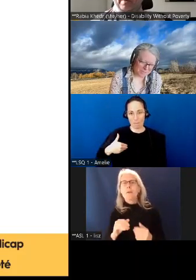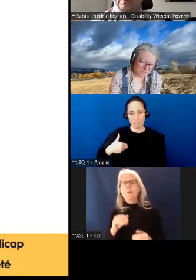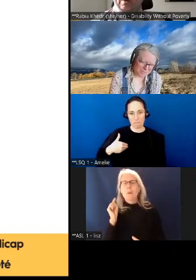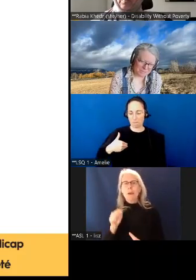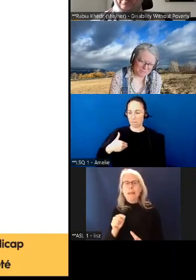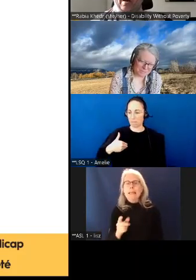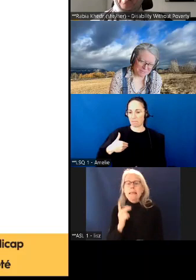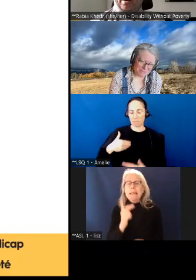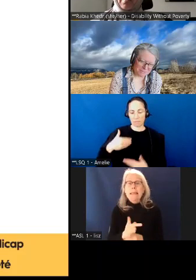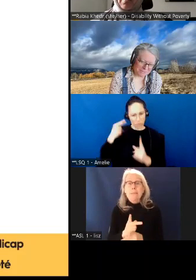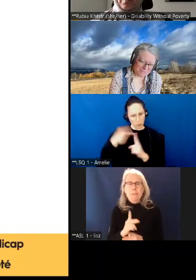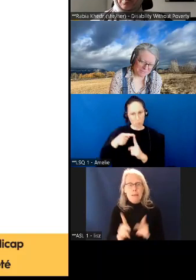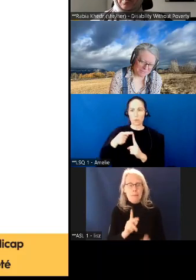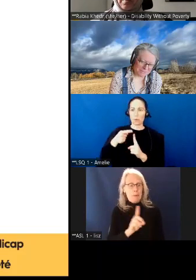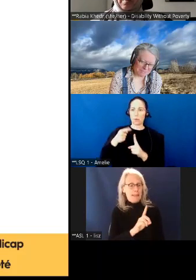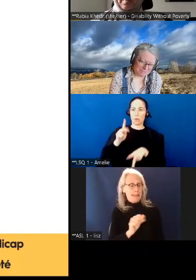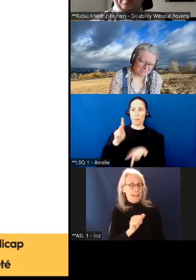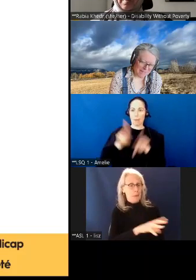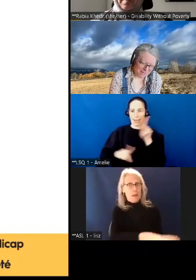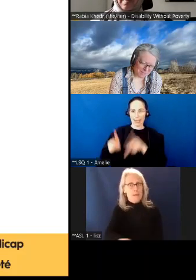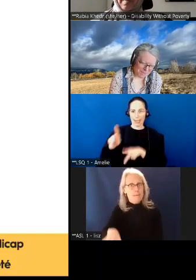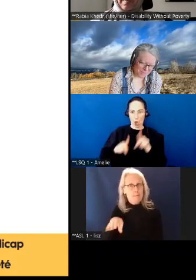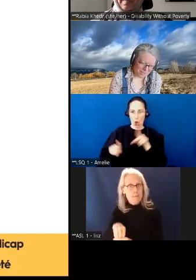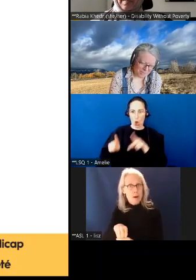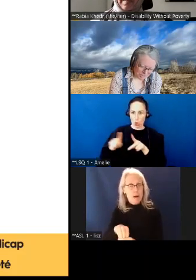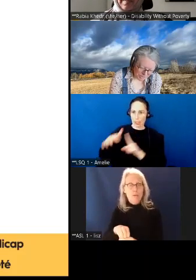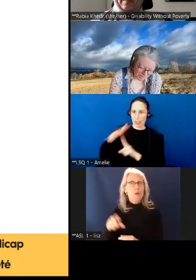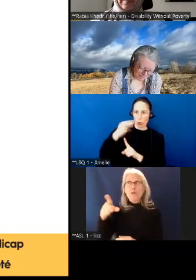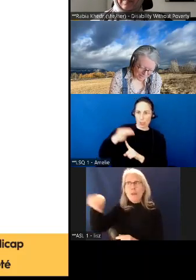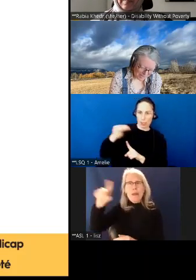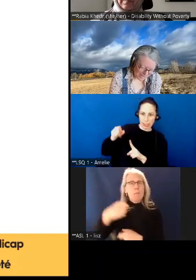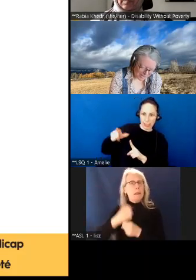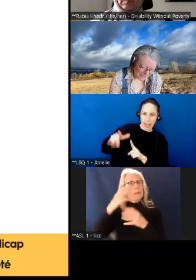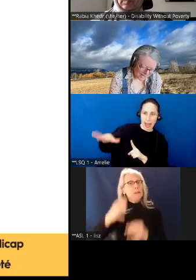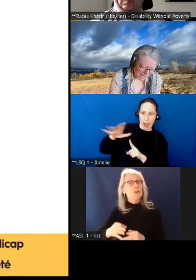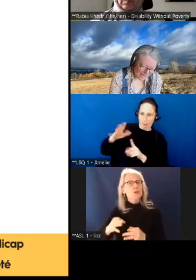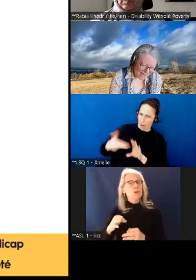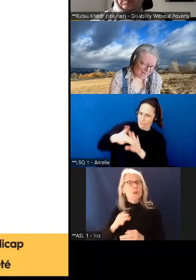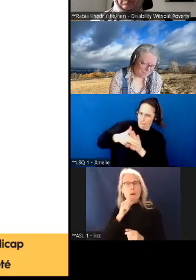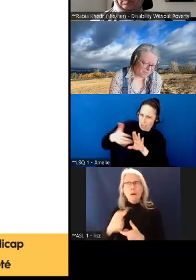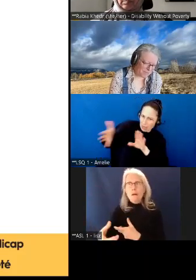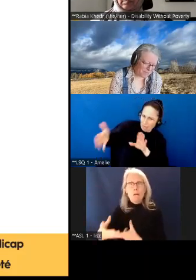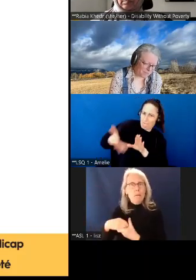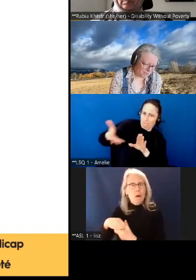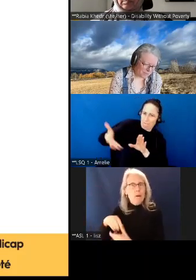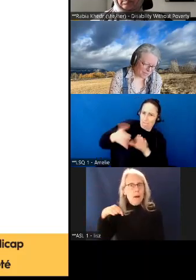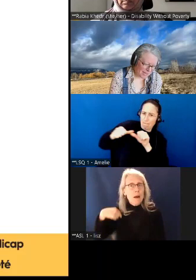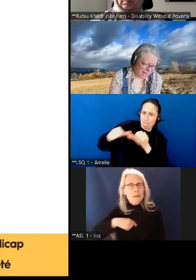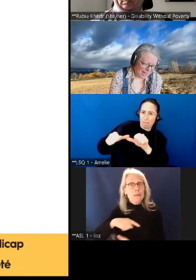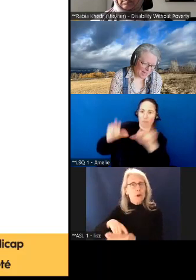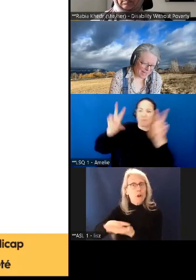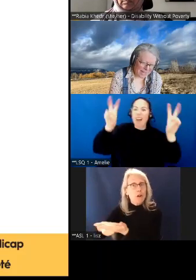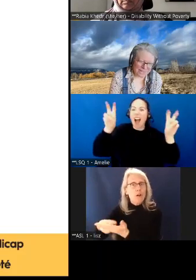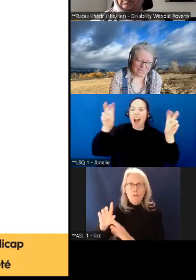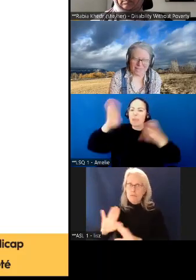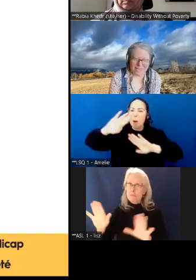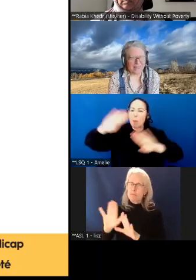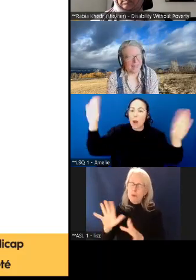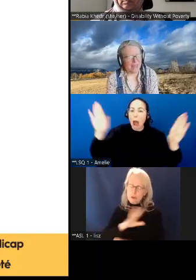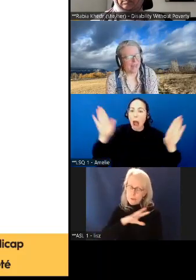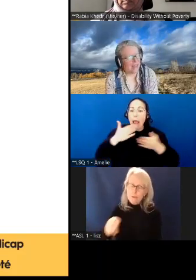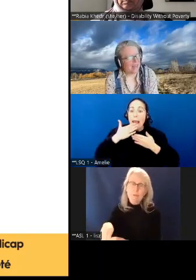propos de garder les personnes vivant en situation de handicap impliquées. Rien pour nous sans nous, n'est-ce pas?